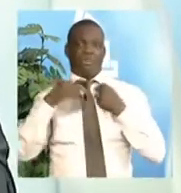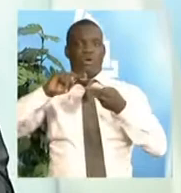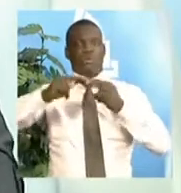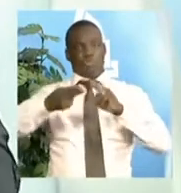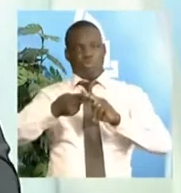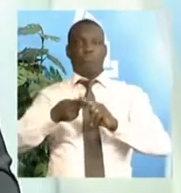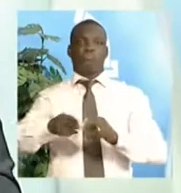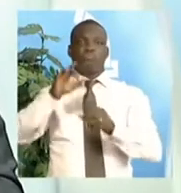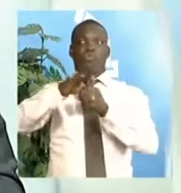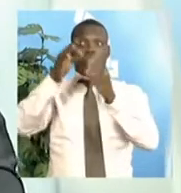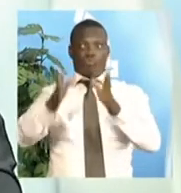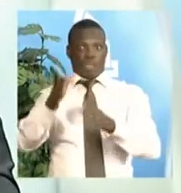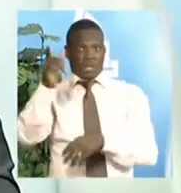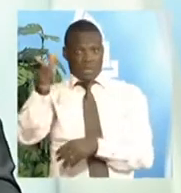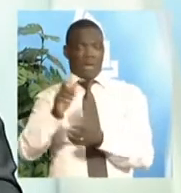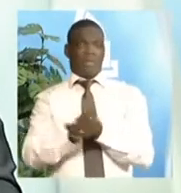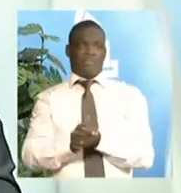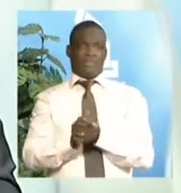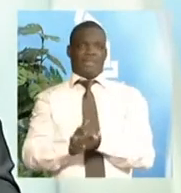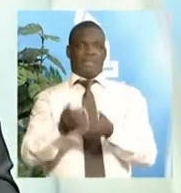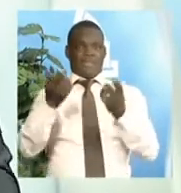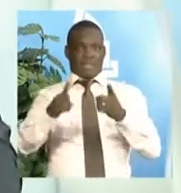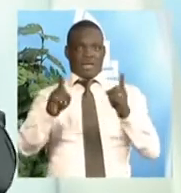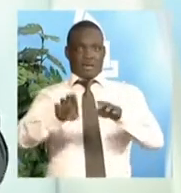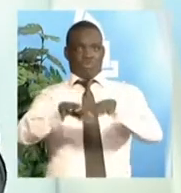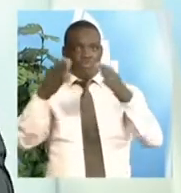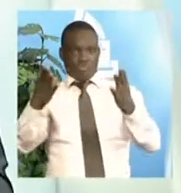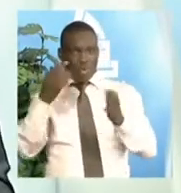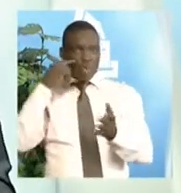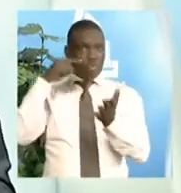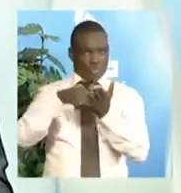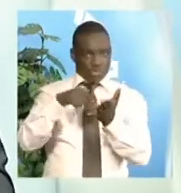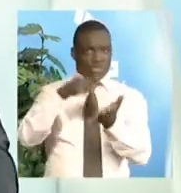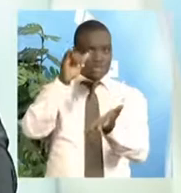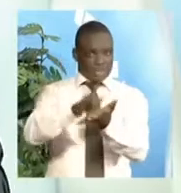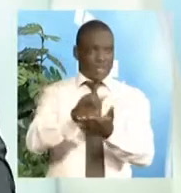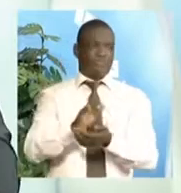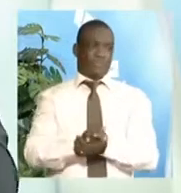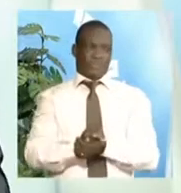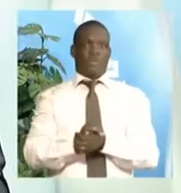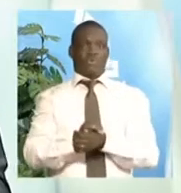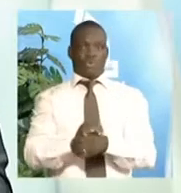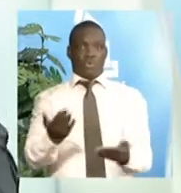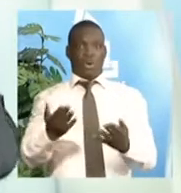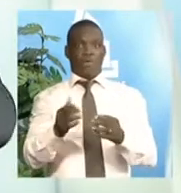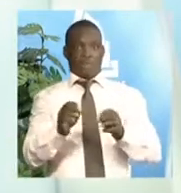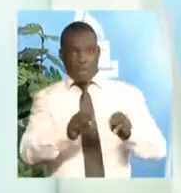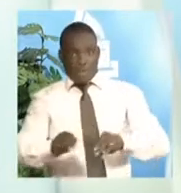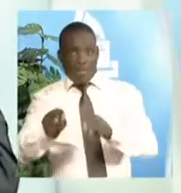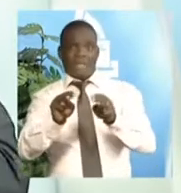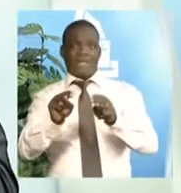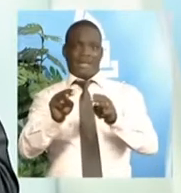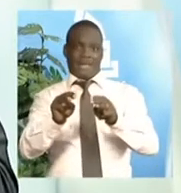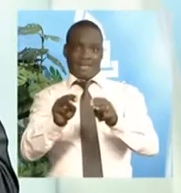à l'ouverture du dépouillement, immédiatement, ce constat fait. Le mode opératoire requiert qu'on